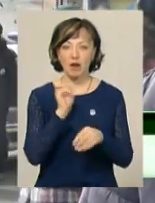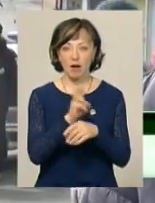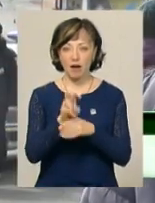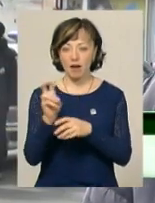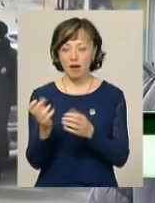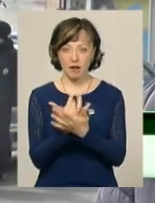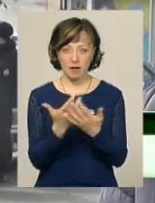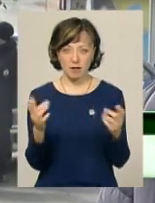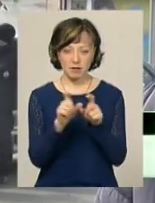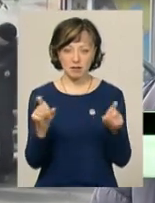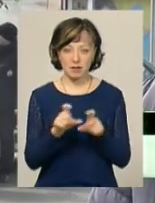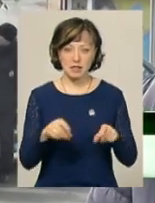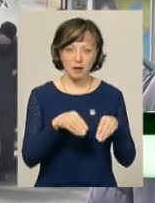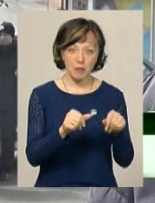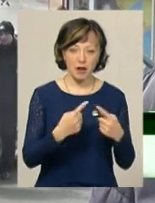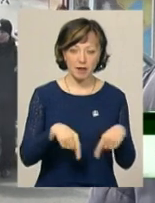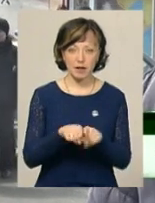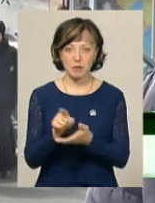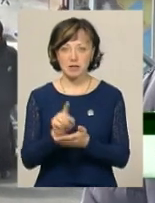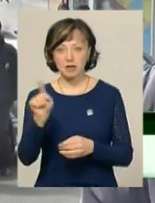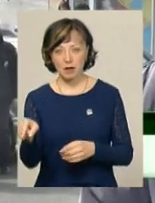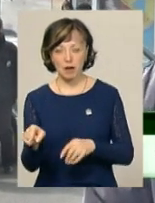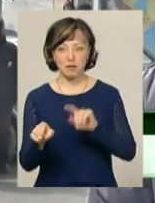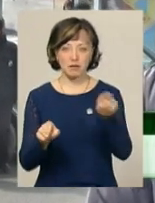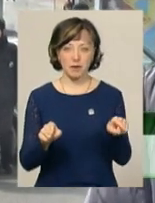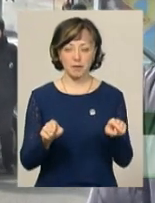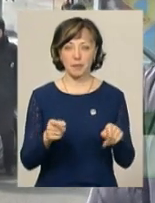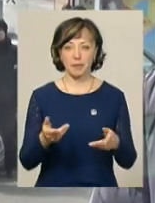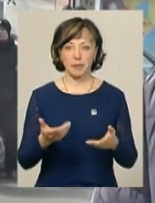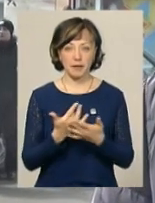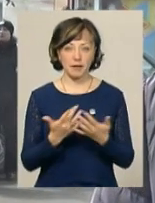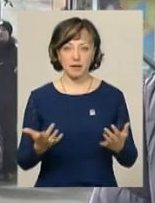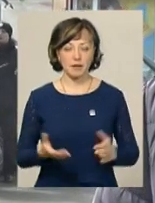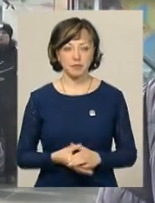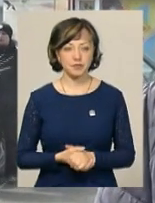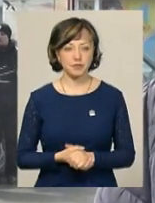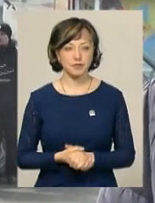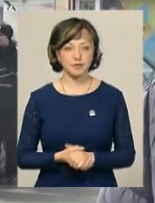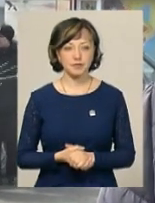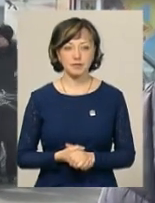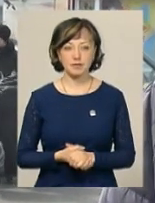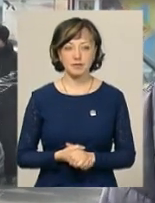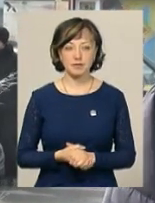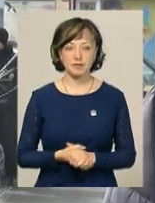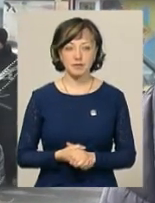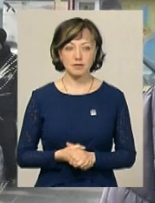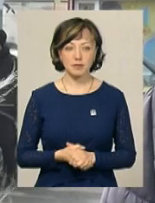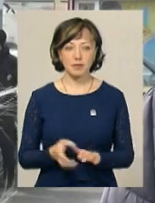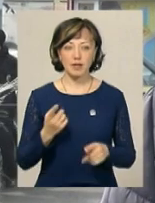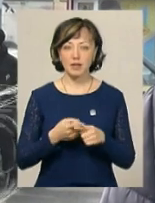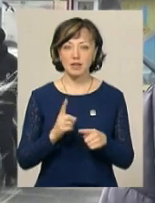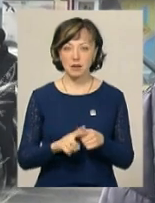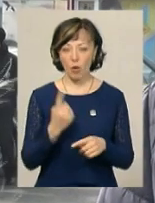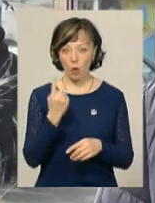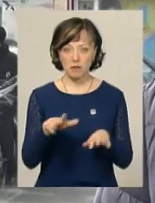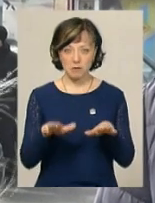там ходиться земельний, а пенсійний там, всі ці розкидані організації. Це будемо ходити